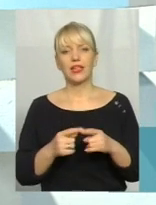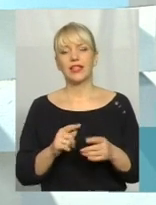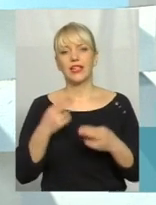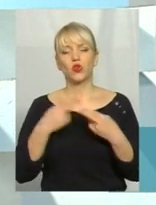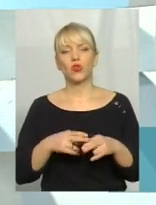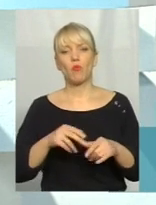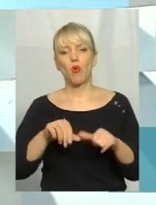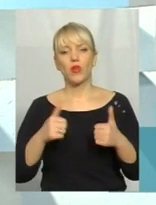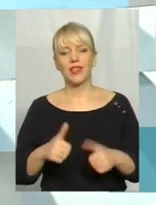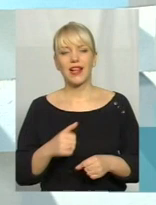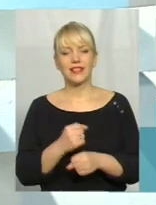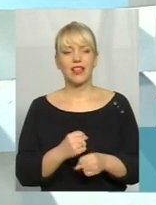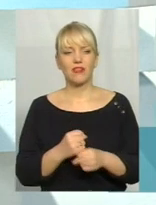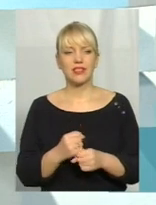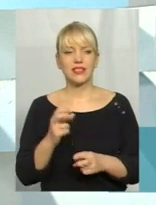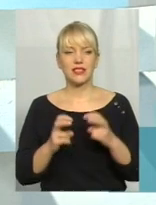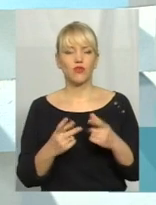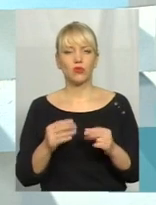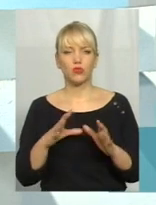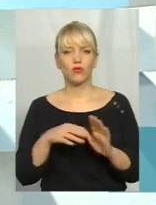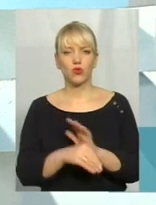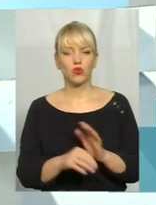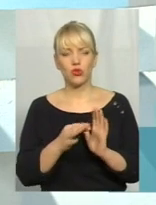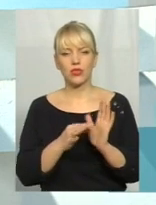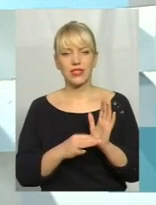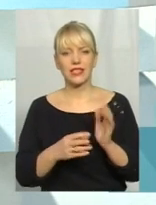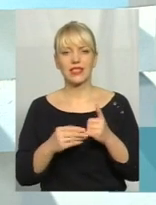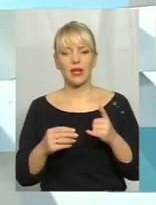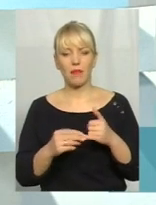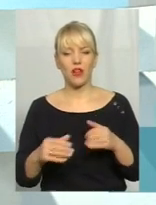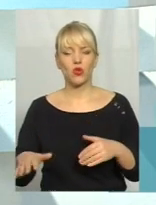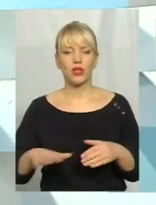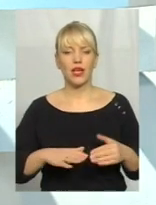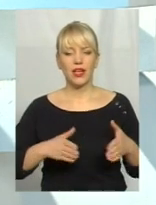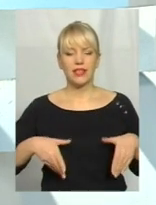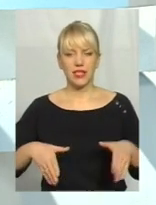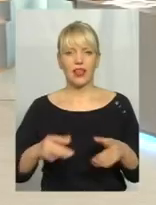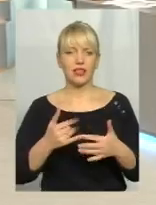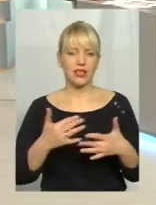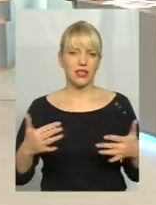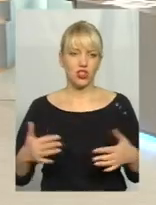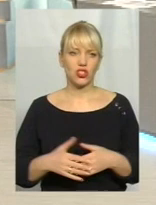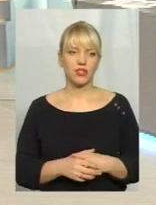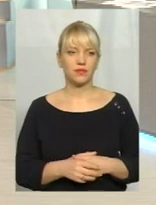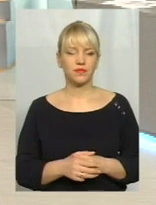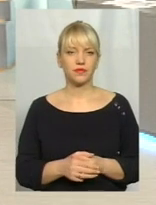моделі діяльності заводу, туди буде включена і оцінка земельної ділянки та інших дуже багато даних. Ну,